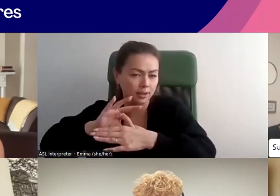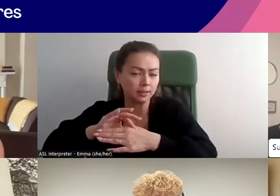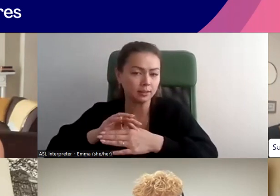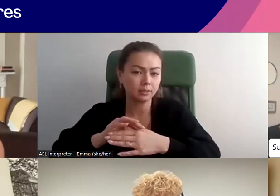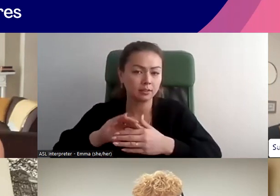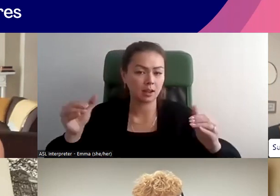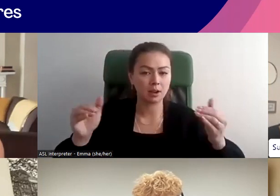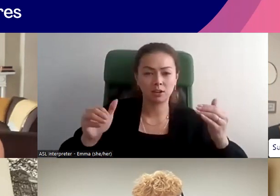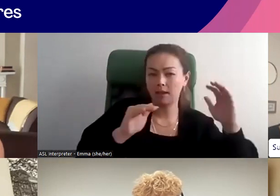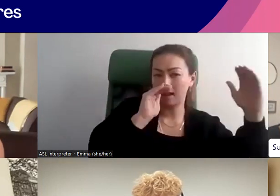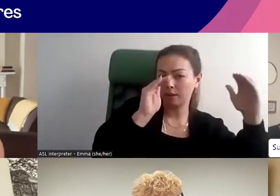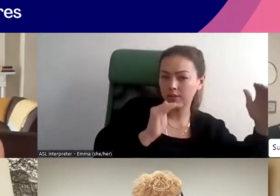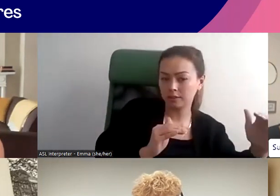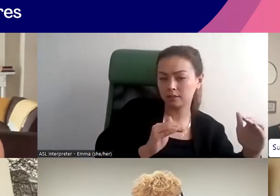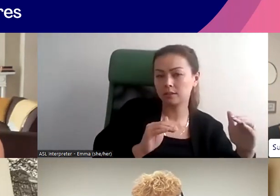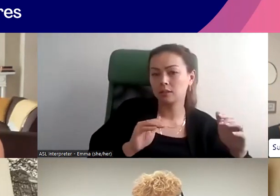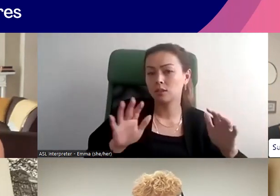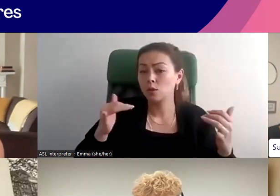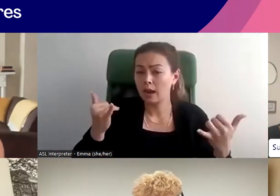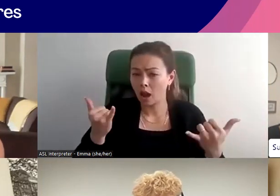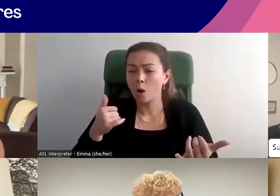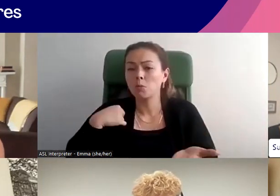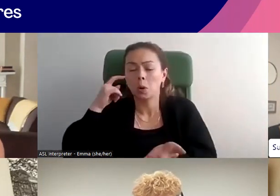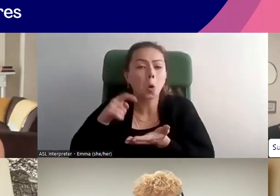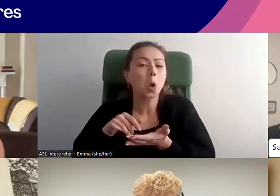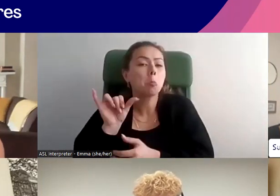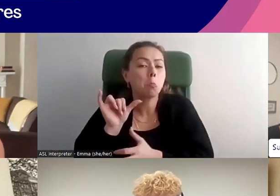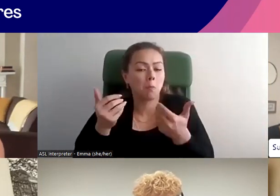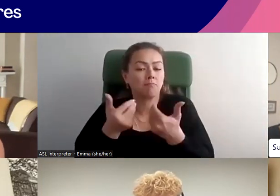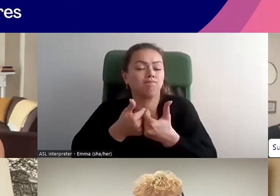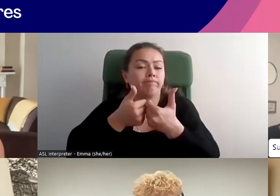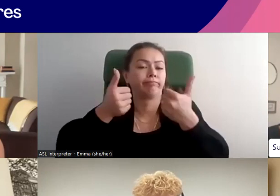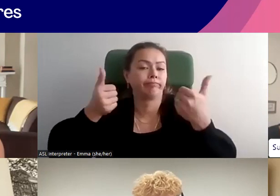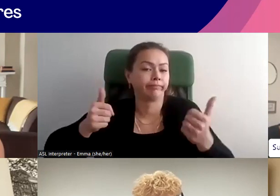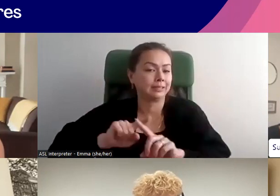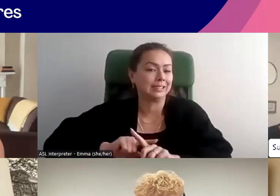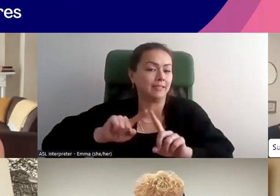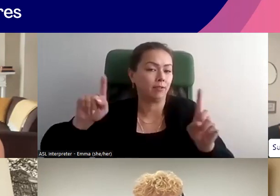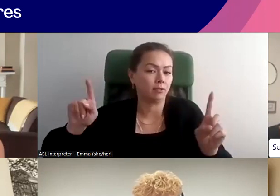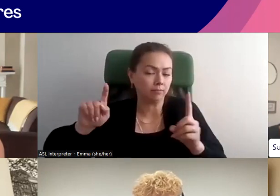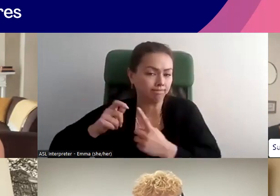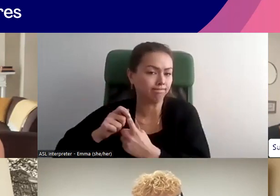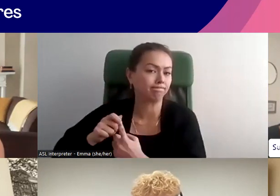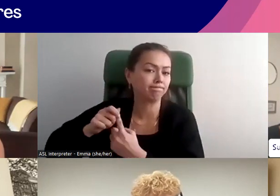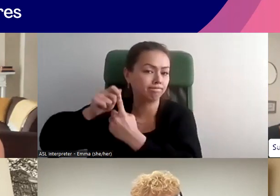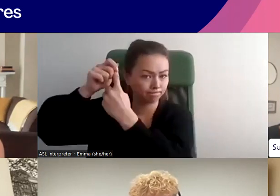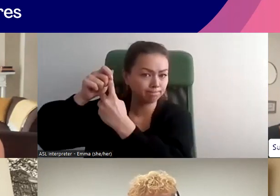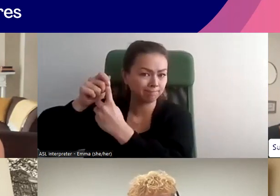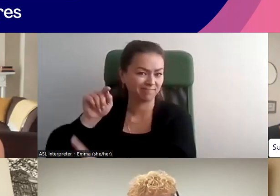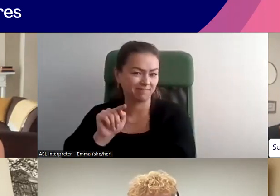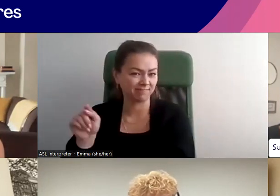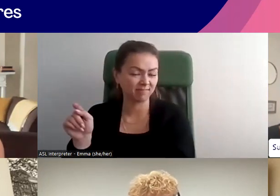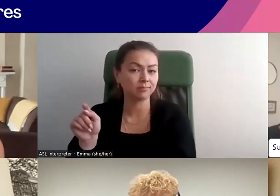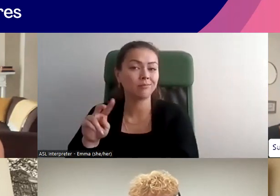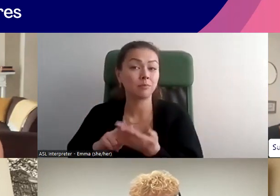par rapport aux adultes. Alors, on commence à voir cette reconnaissance que les enfants sont particulièrement vulnérables et qu'ils ont besoin d'avoir des droits spéciaux.